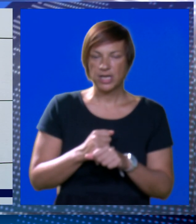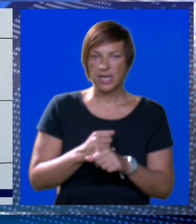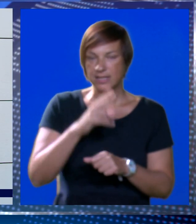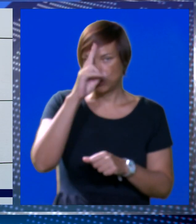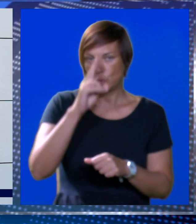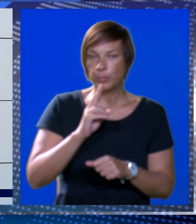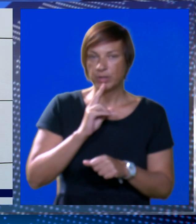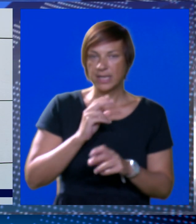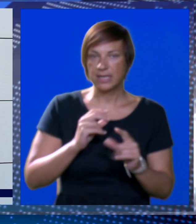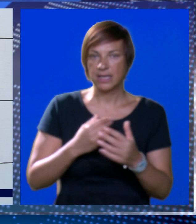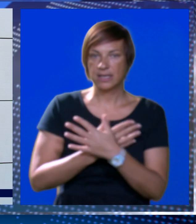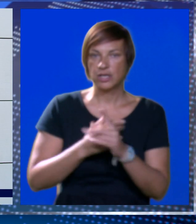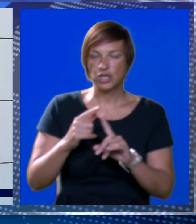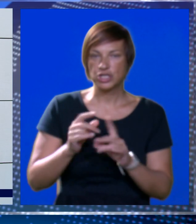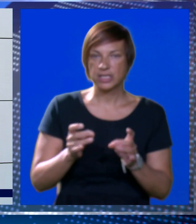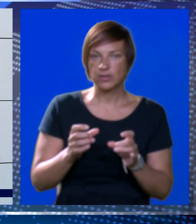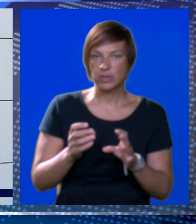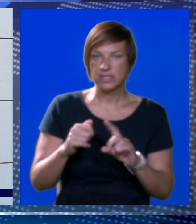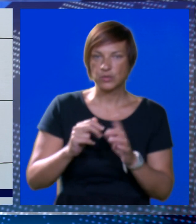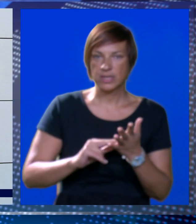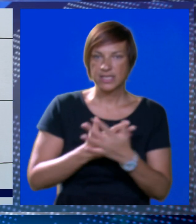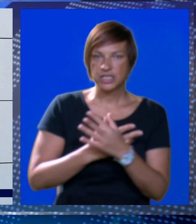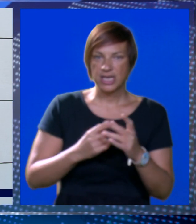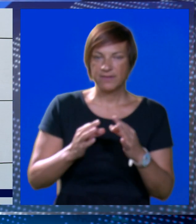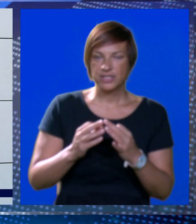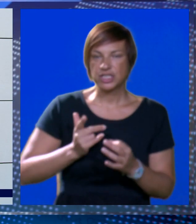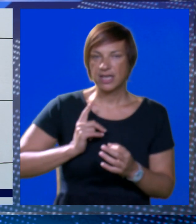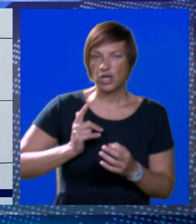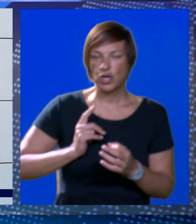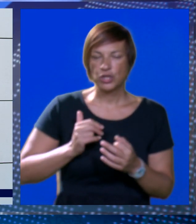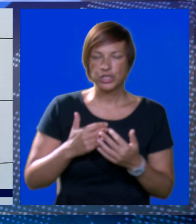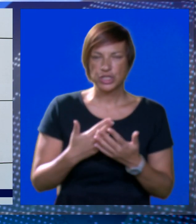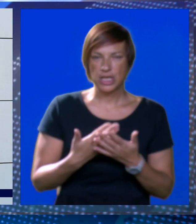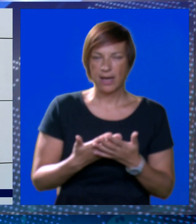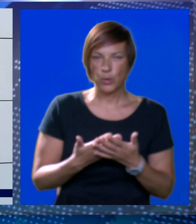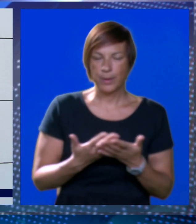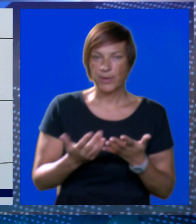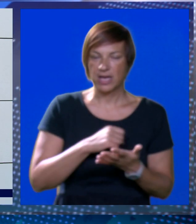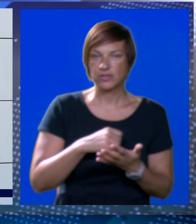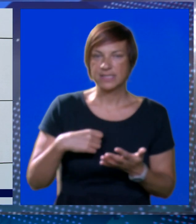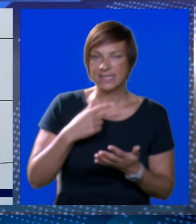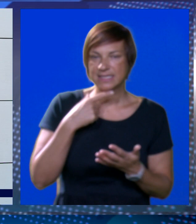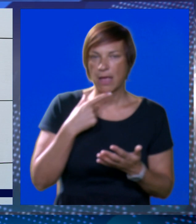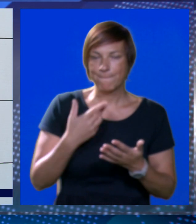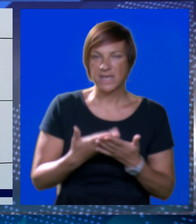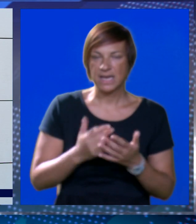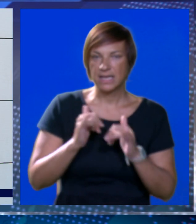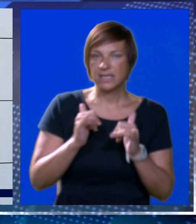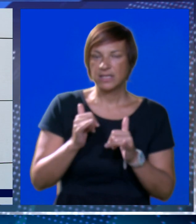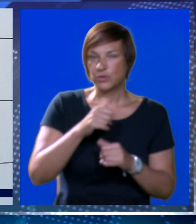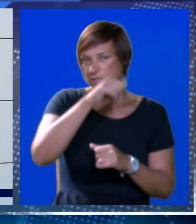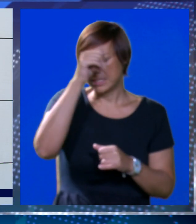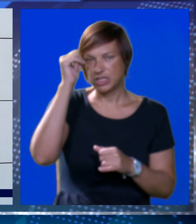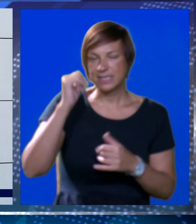u ponedjeljak, rožati ulicu Marina Kneževića. Očekujemo, dakle, kako ste i sami rekli, kako